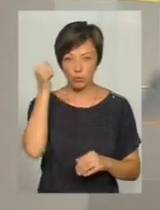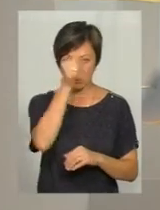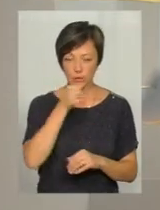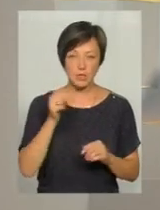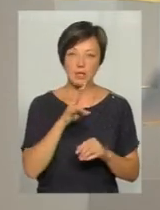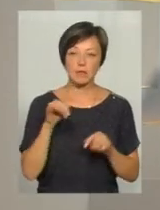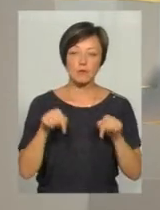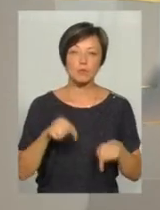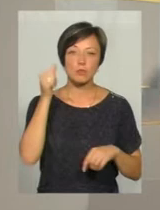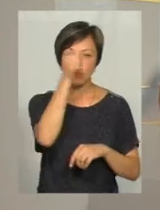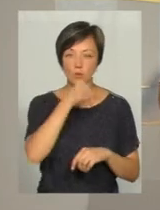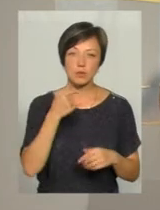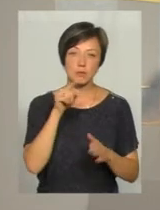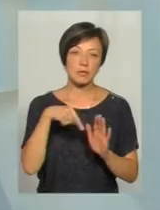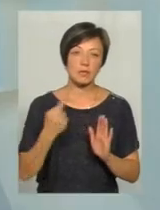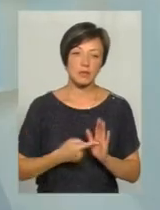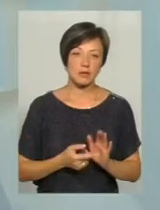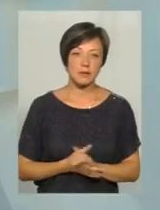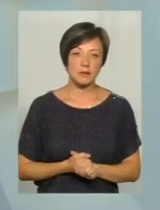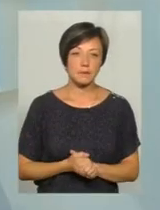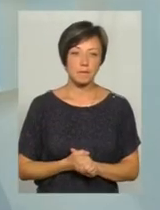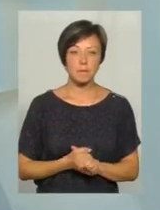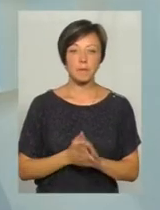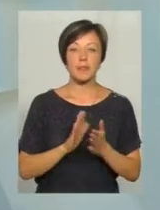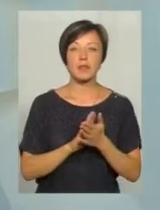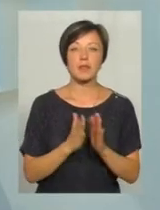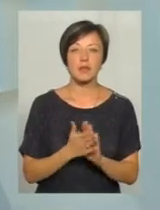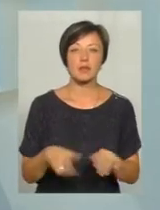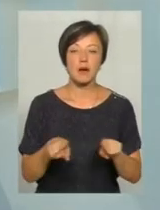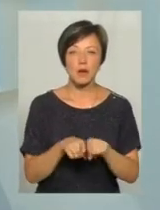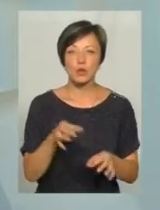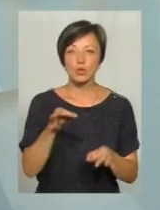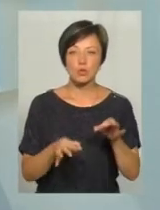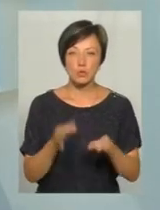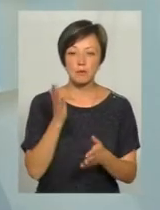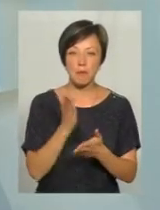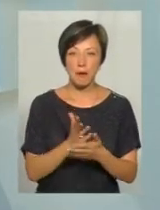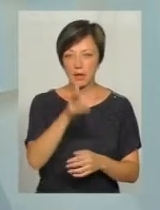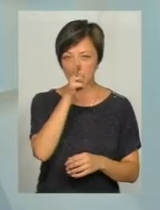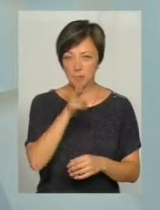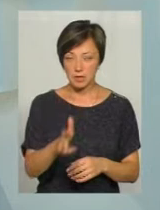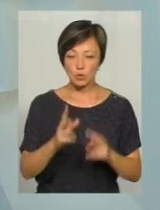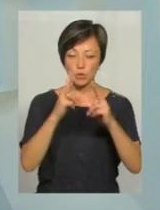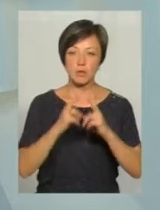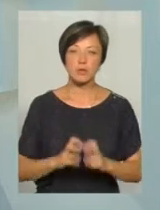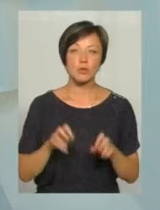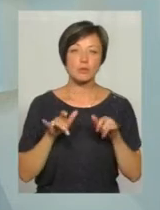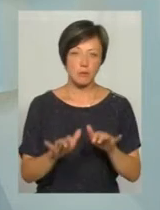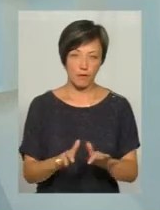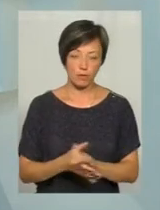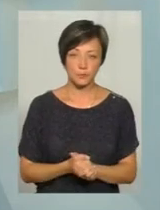цьому році, мені здається, питали. Дивіться, ситуація в тому, що суд має три місяці для того, щоб розглянути справу.